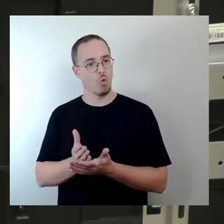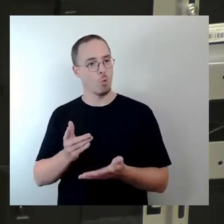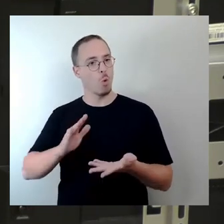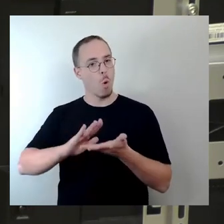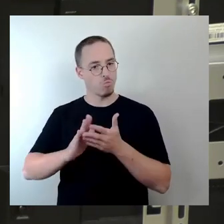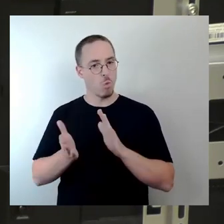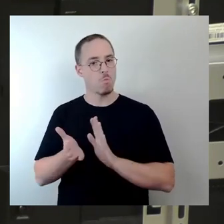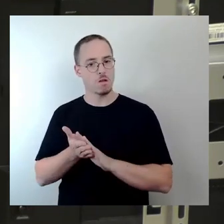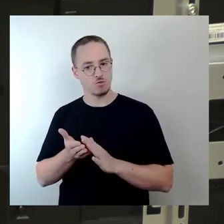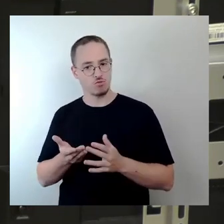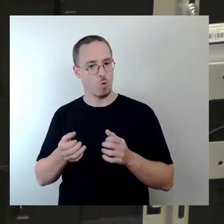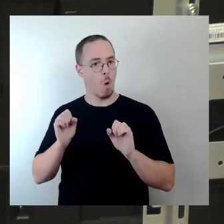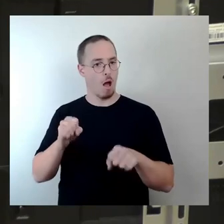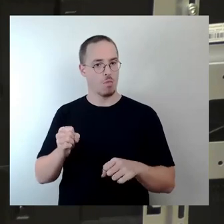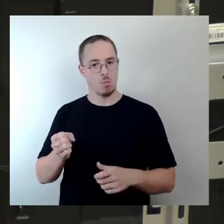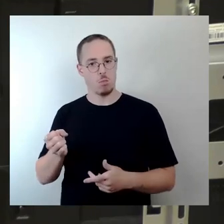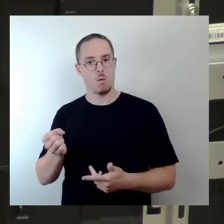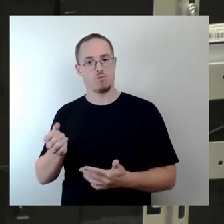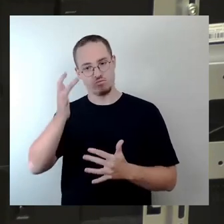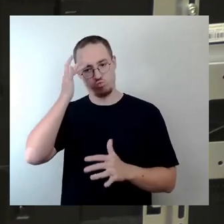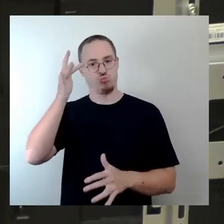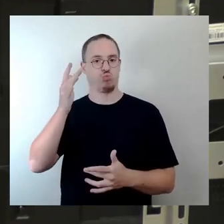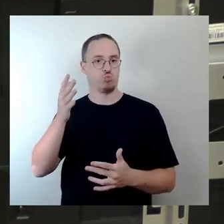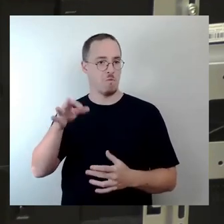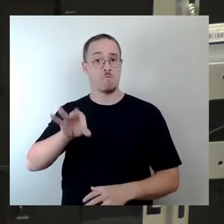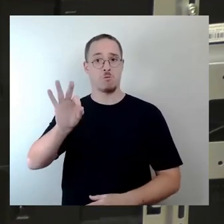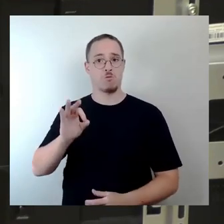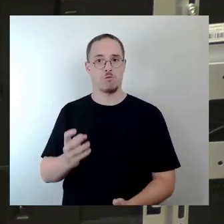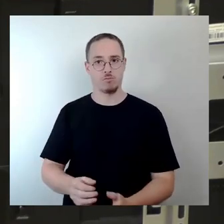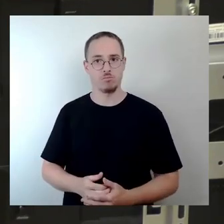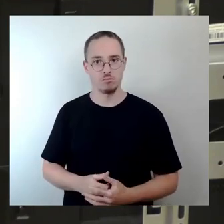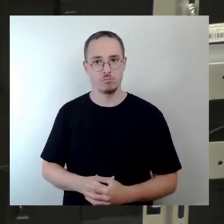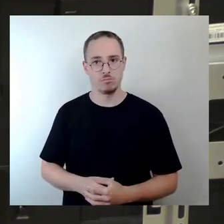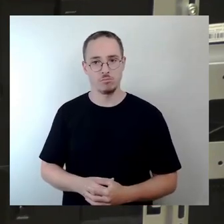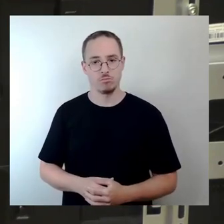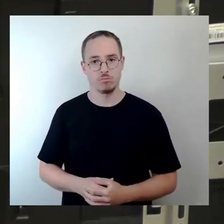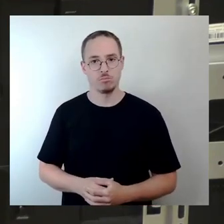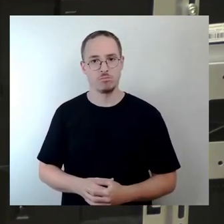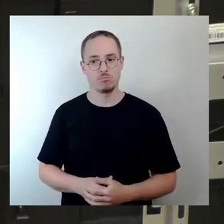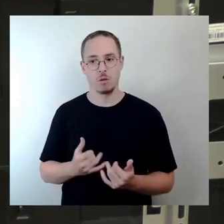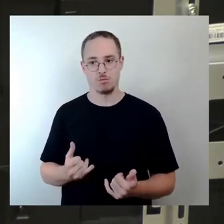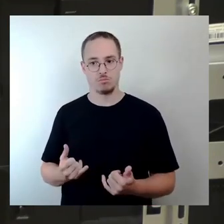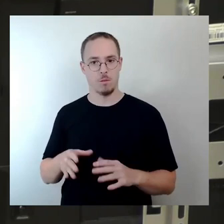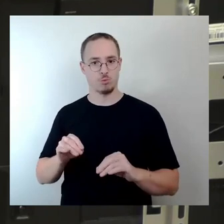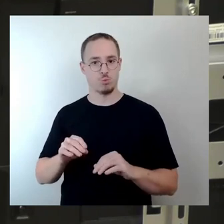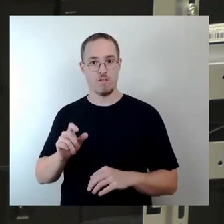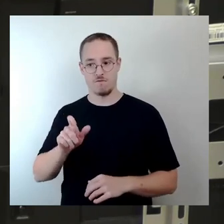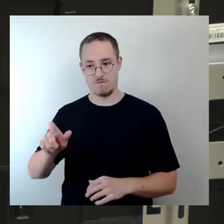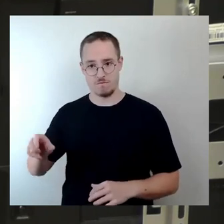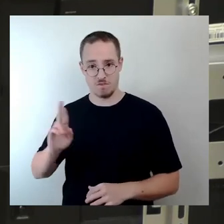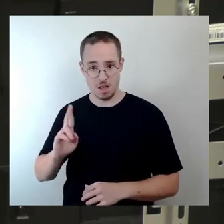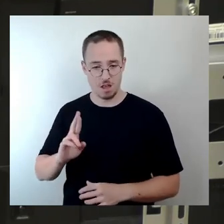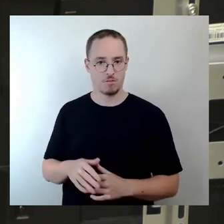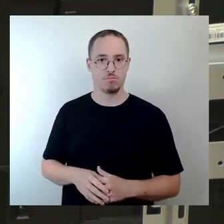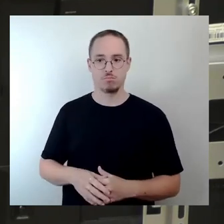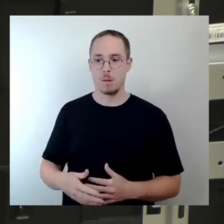Jetzt komme ich noch zur anderen Seite, die Nutzerinnen. Die Anlage wird von Menschen außerhalb von Dresden, so aus Berlin und aus Tschechien genutzt.